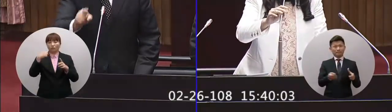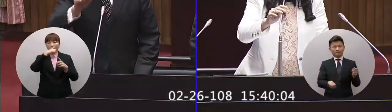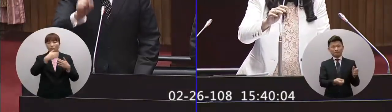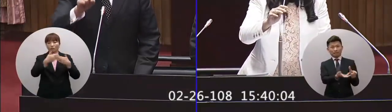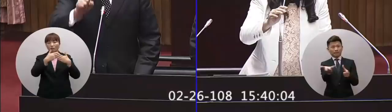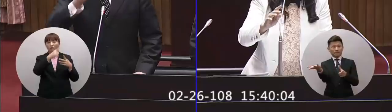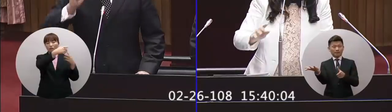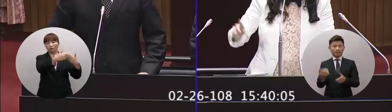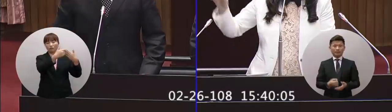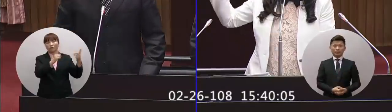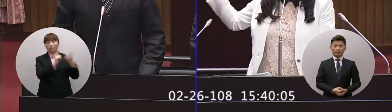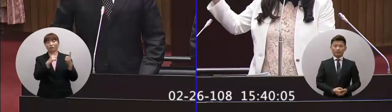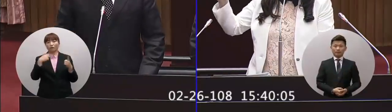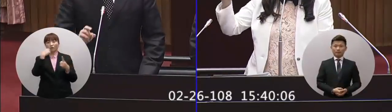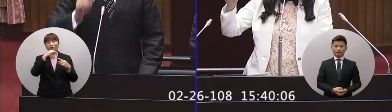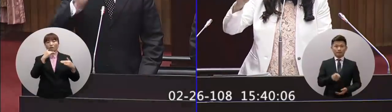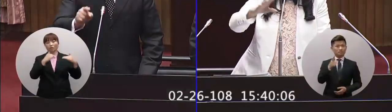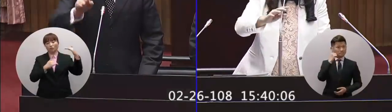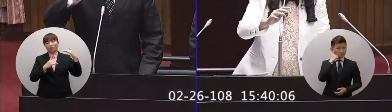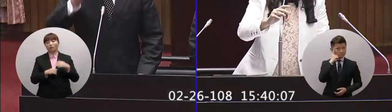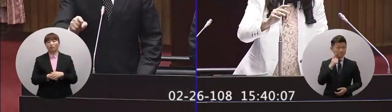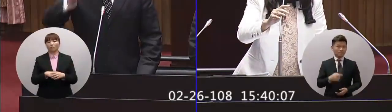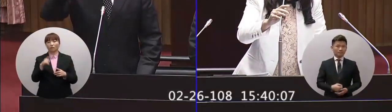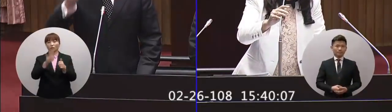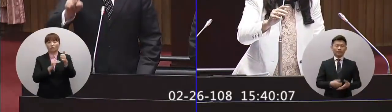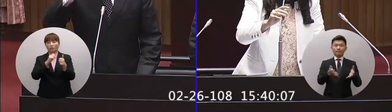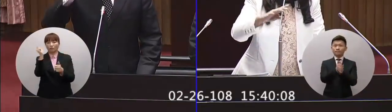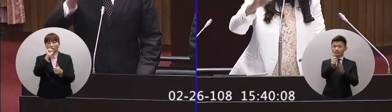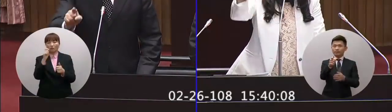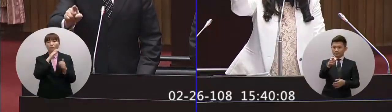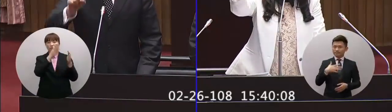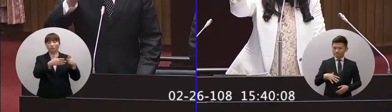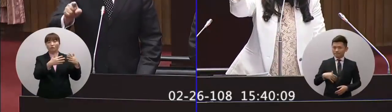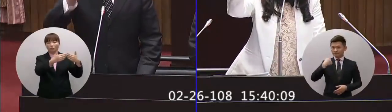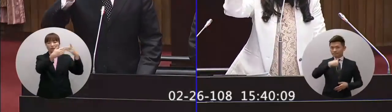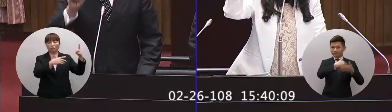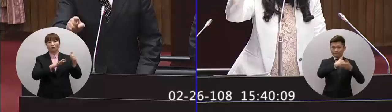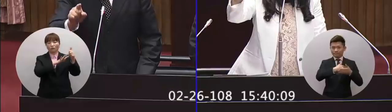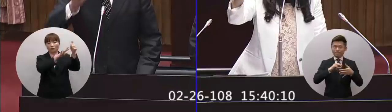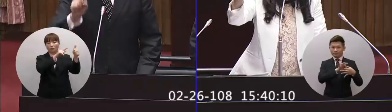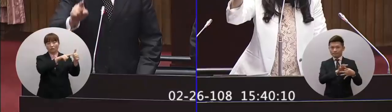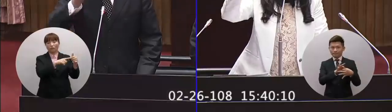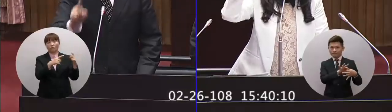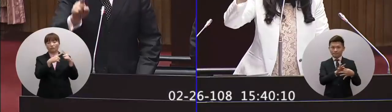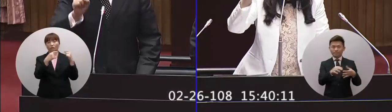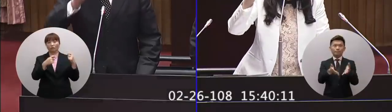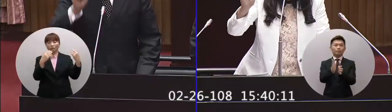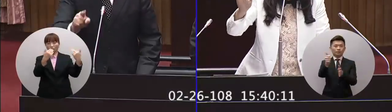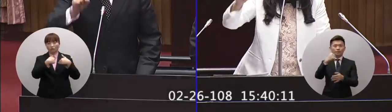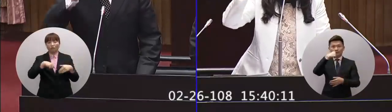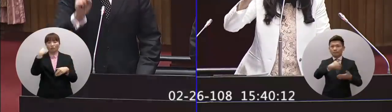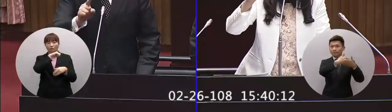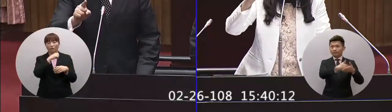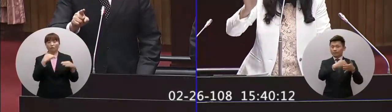的官員對我們大小聲之後那我想委員不能夠在中國的領導人或者是說中國的官員對